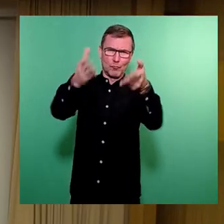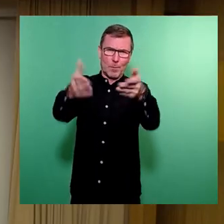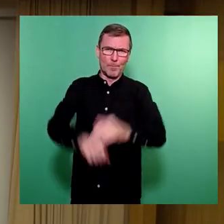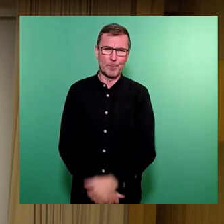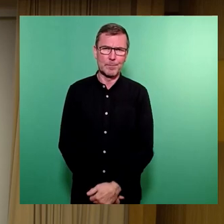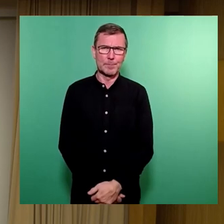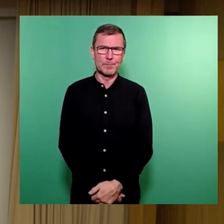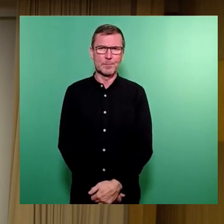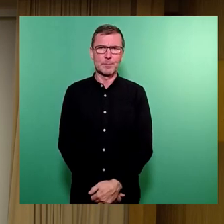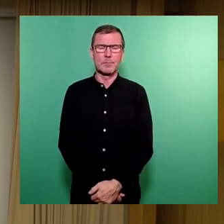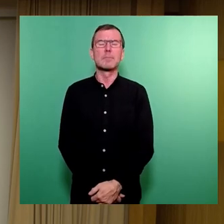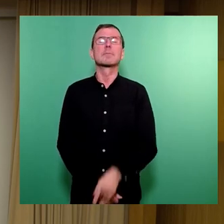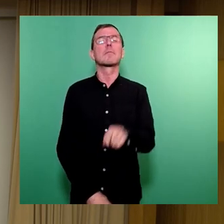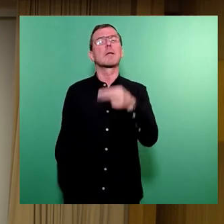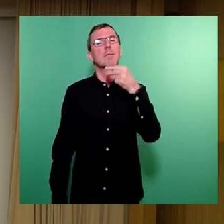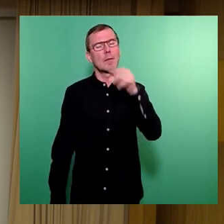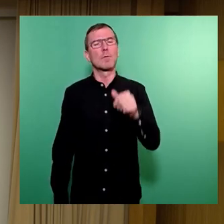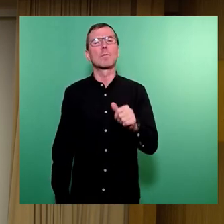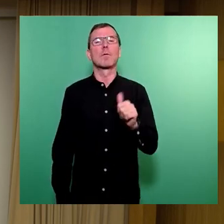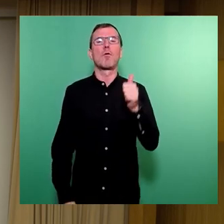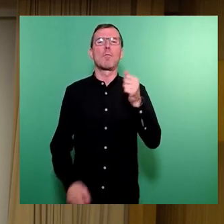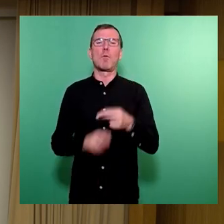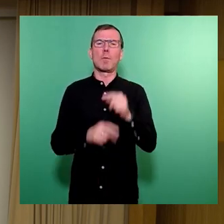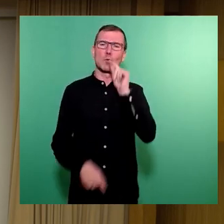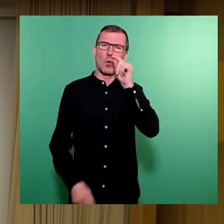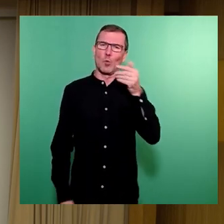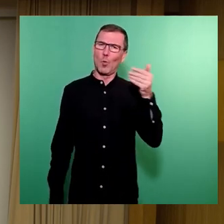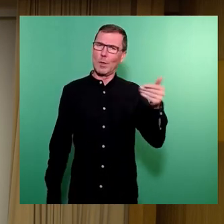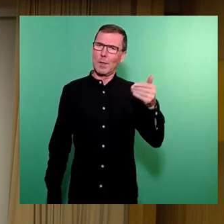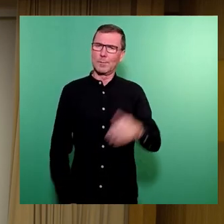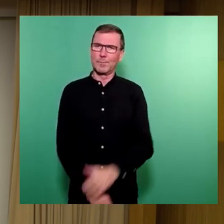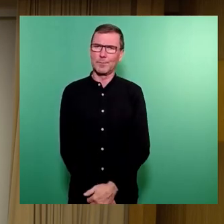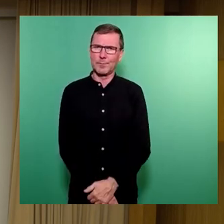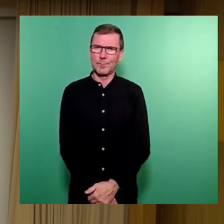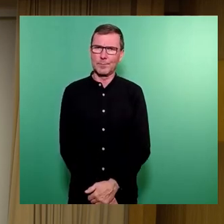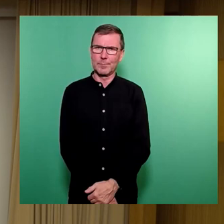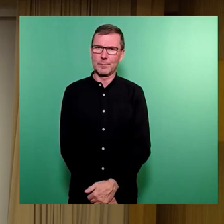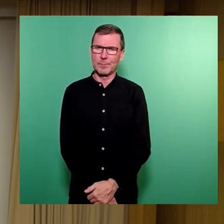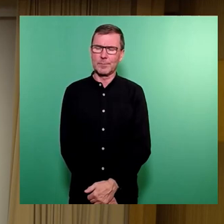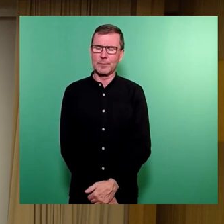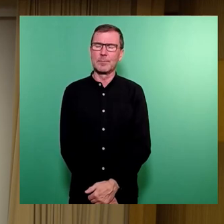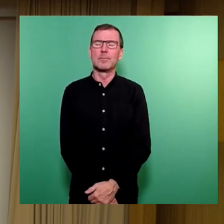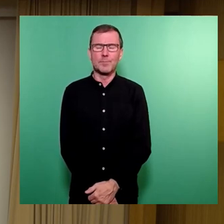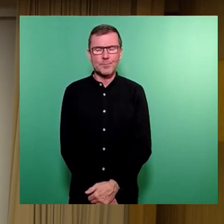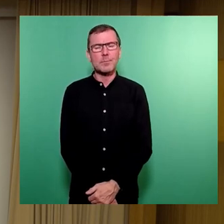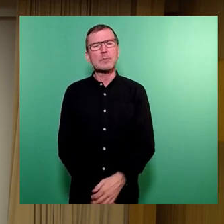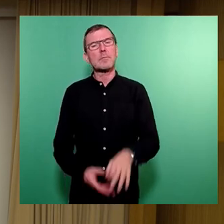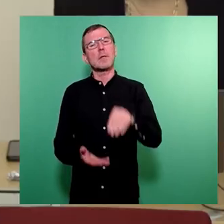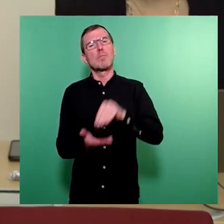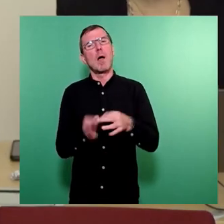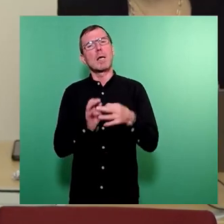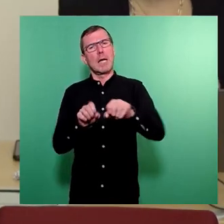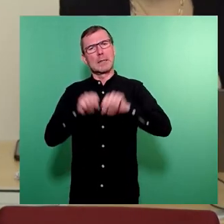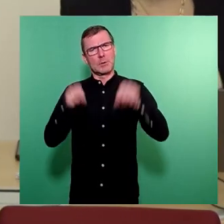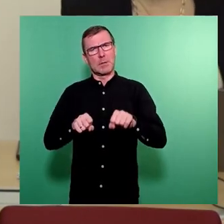Die Beantwortung übernimmt Herr Bürgermeister Kühn. Also die Evaluierung des Parkleitsystems